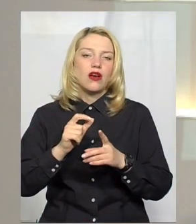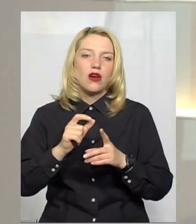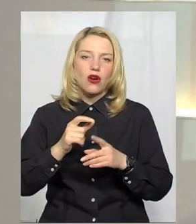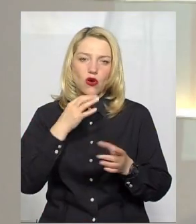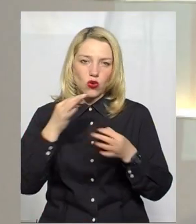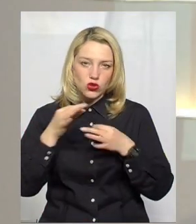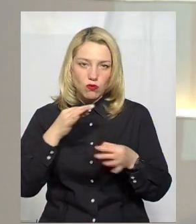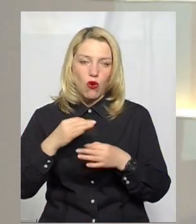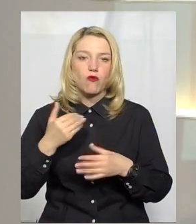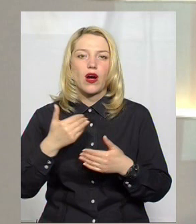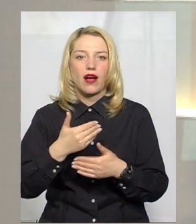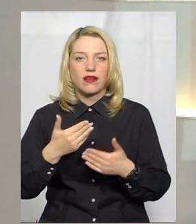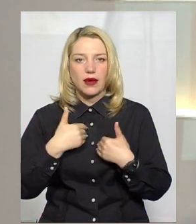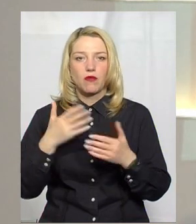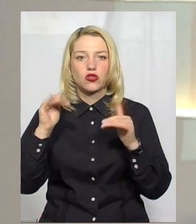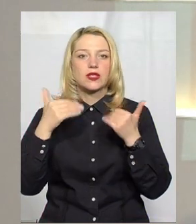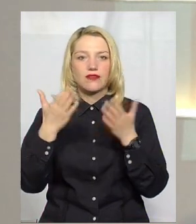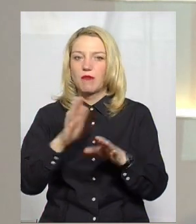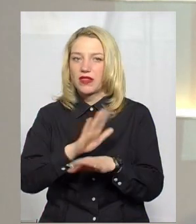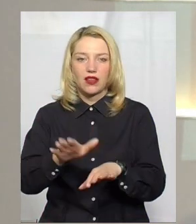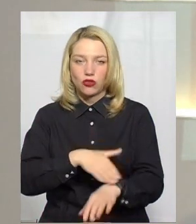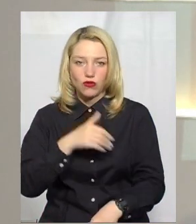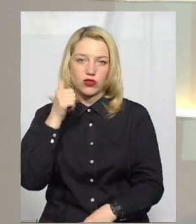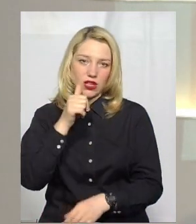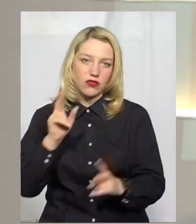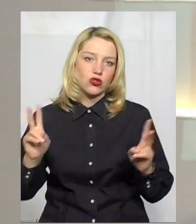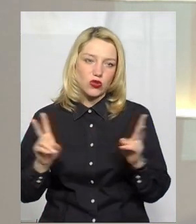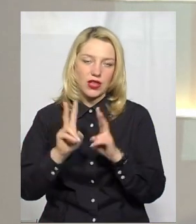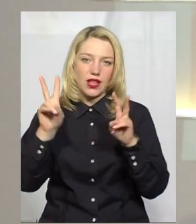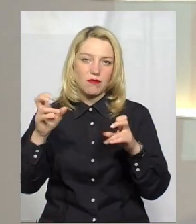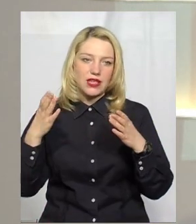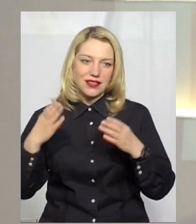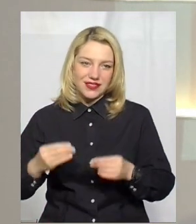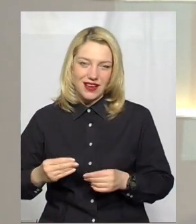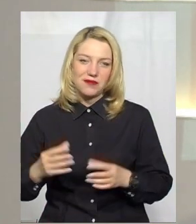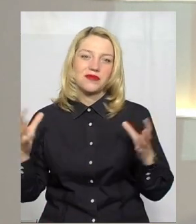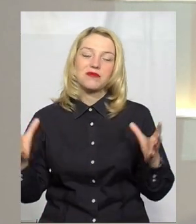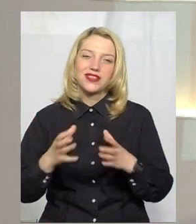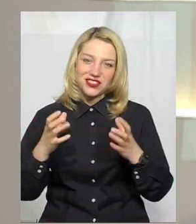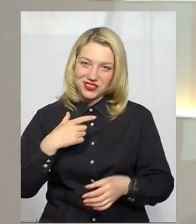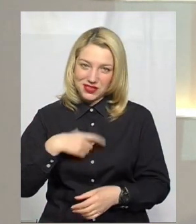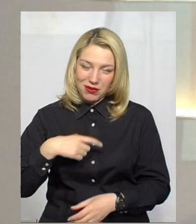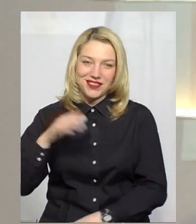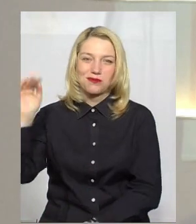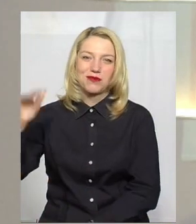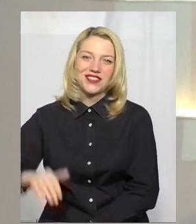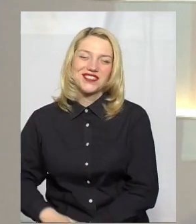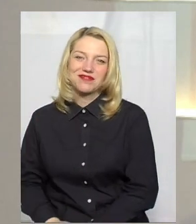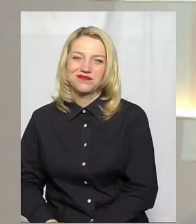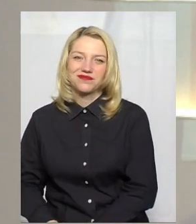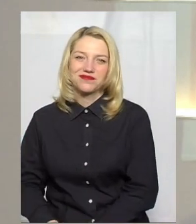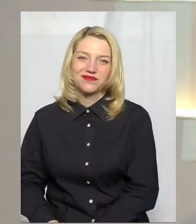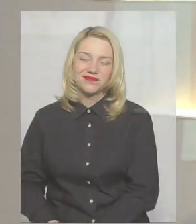прощаюся з вами ненадовго. Вже завтра зустрінемося у темі дня. Бережіть себе, на все добре.